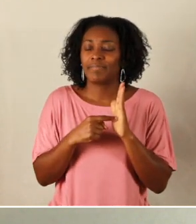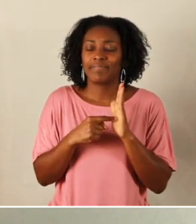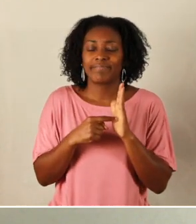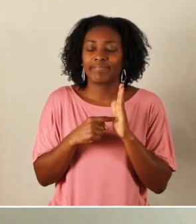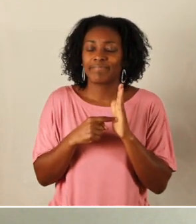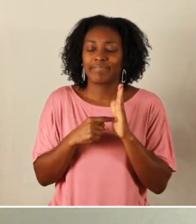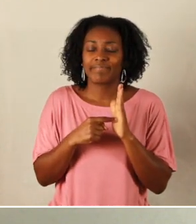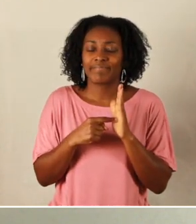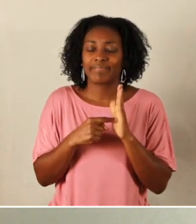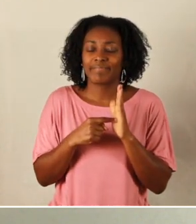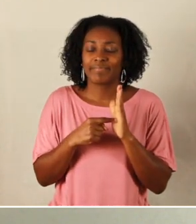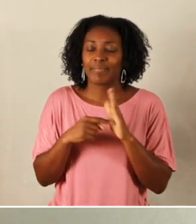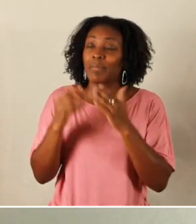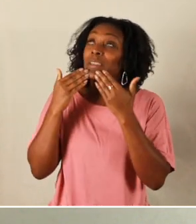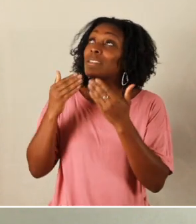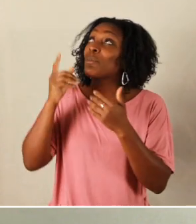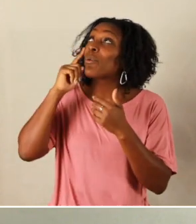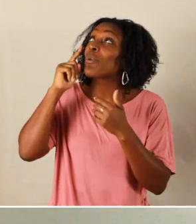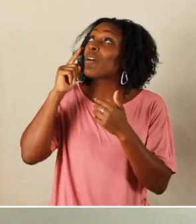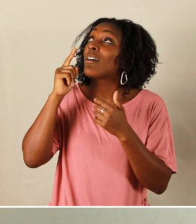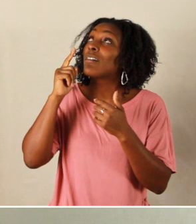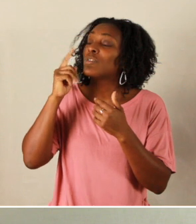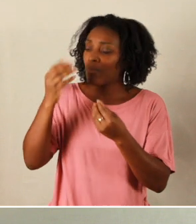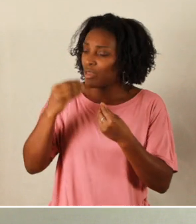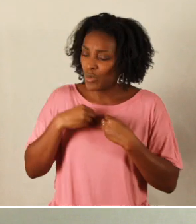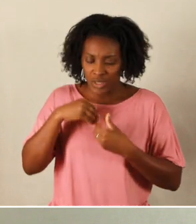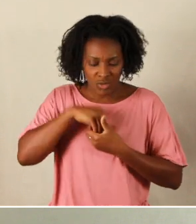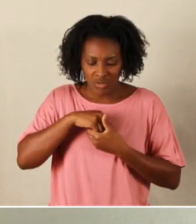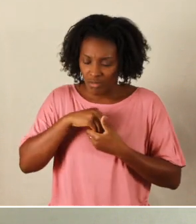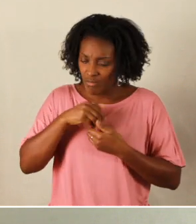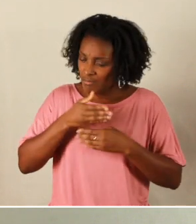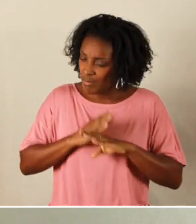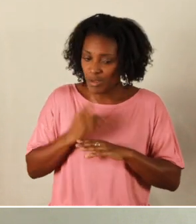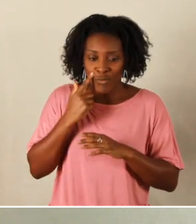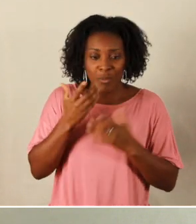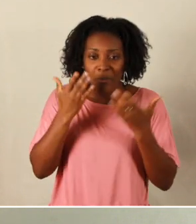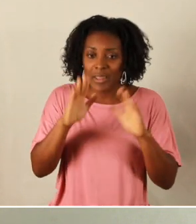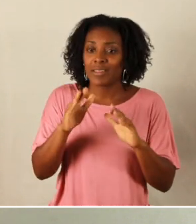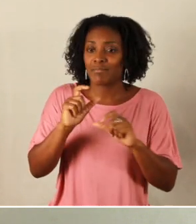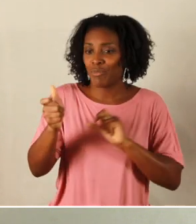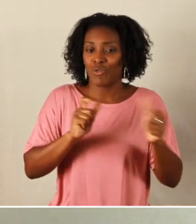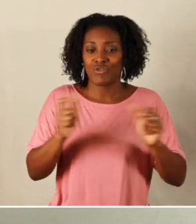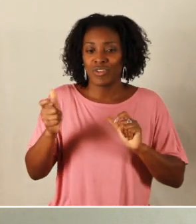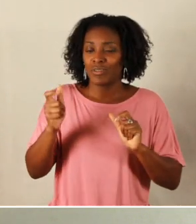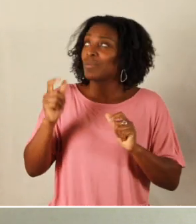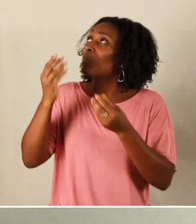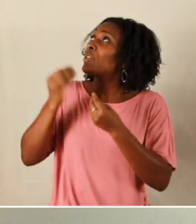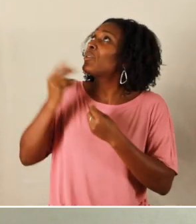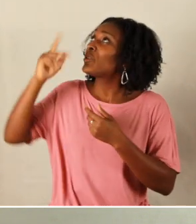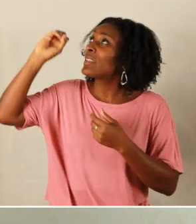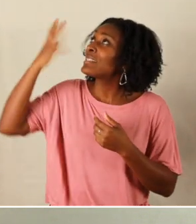merci parce que tu m'as donné ce qu'il fallait pour bénir mon prochain tu m'as donné ton esprit tu m'as donné ton coeur